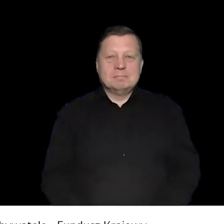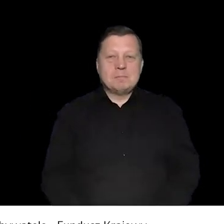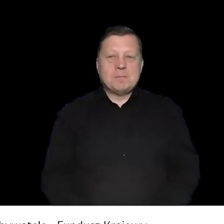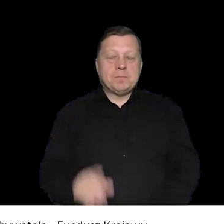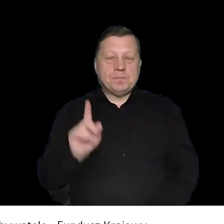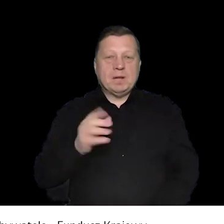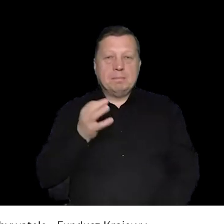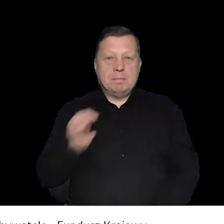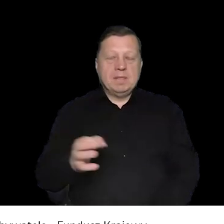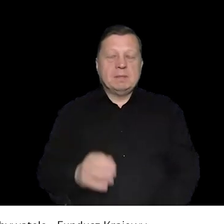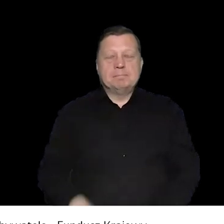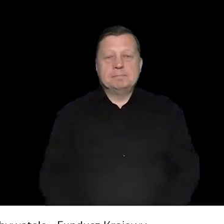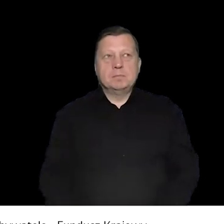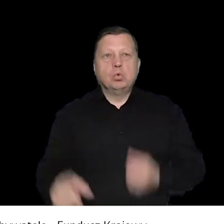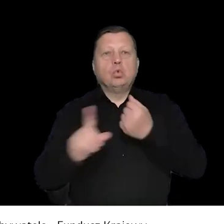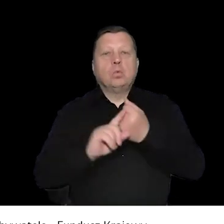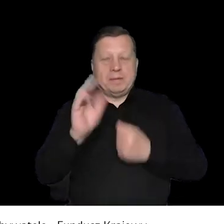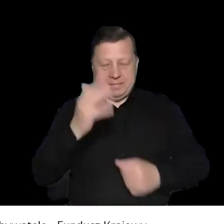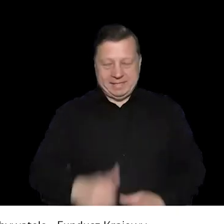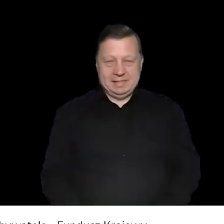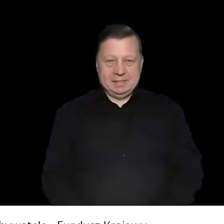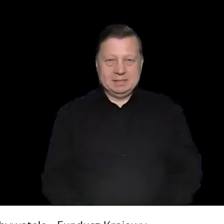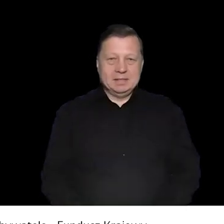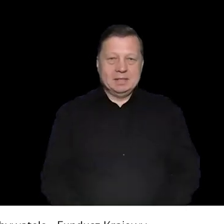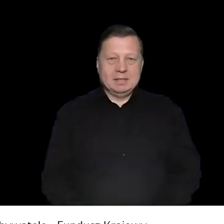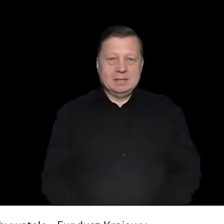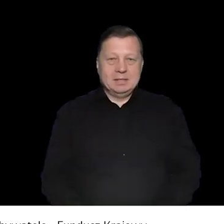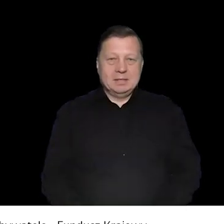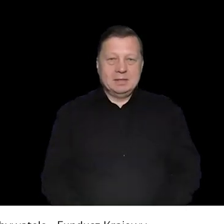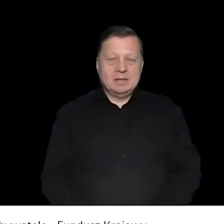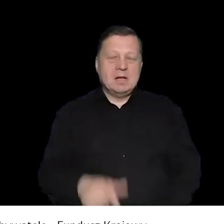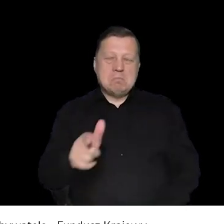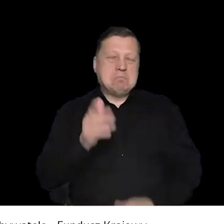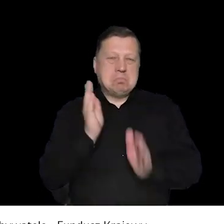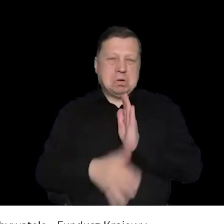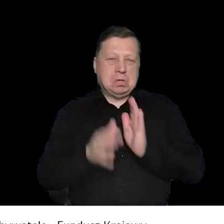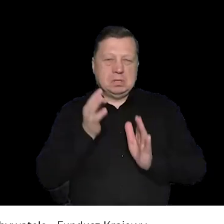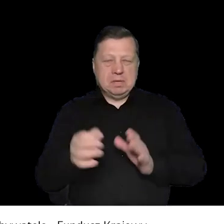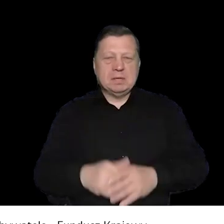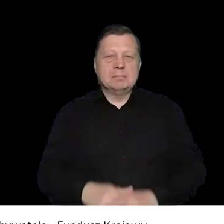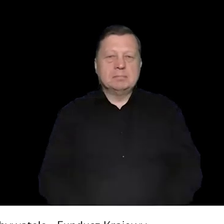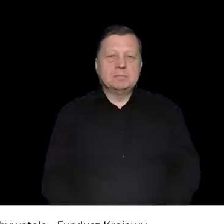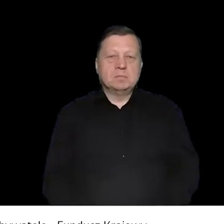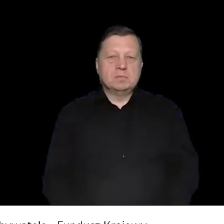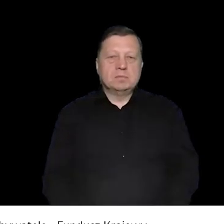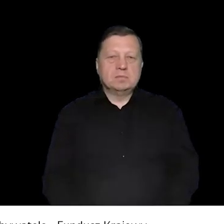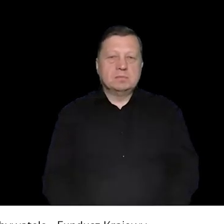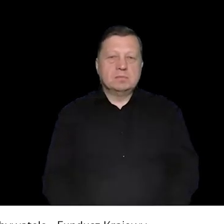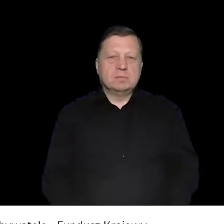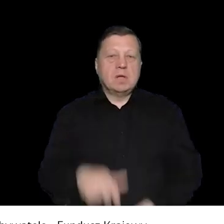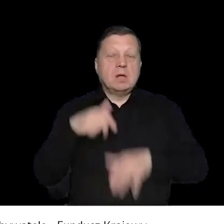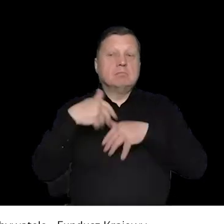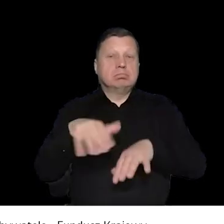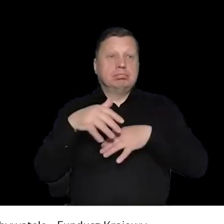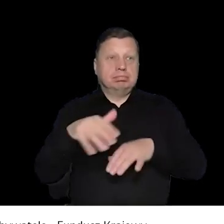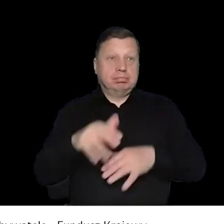trochę czasu by nam zajęło rozważenie różnych możliwości. Ale w takim razie pytanie numer pięć. I tutaj